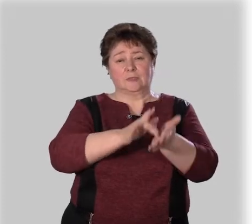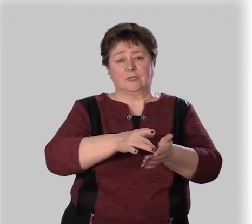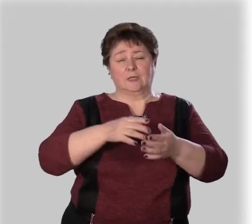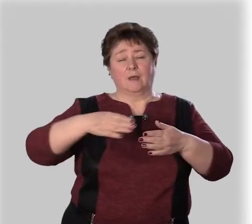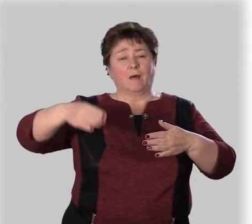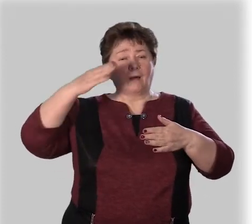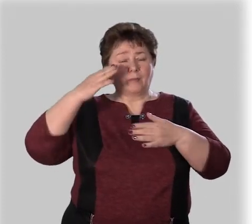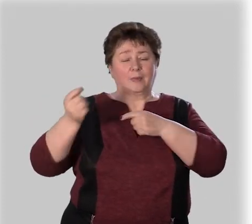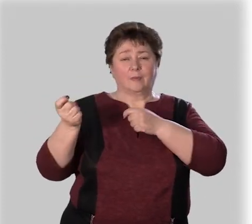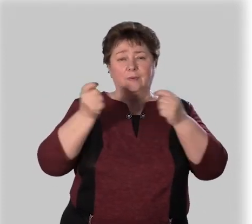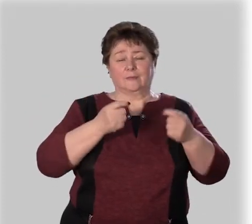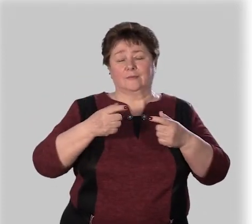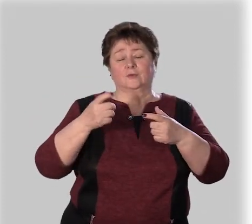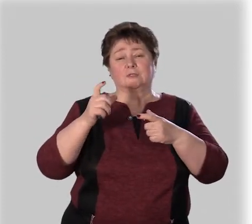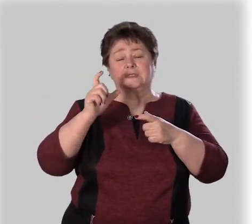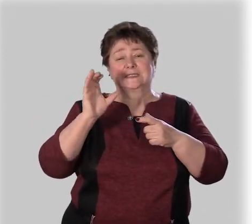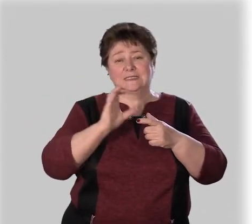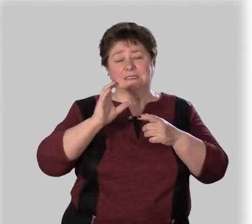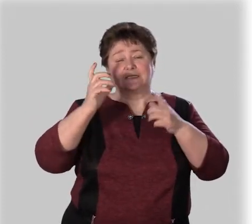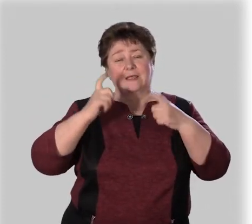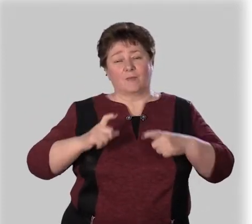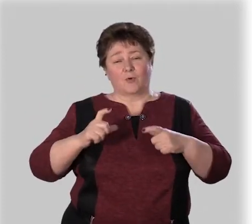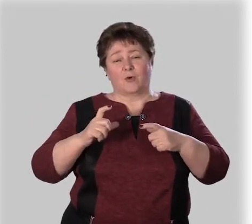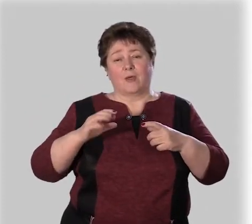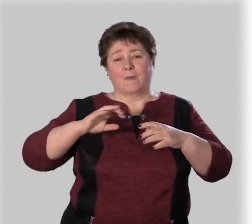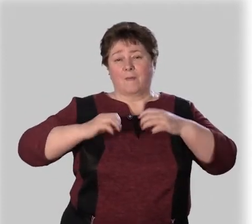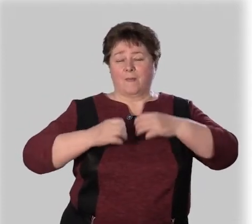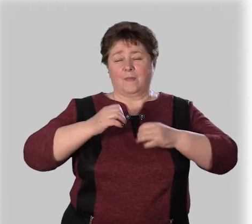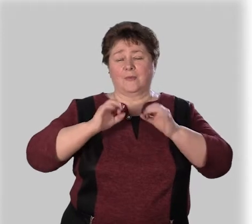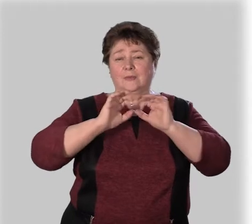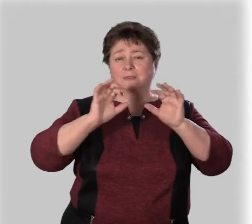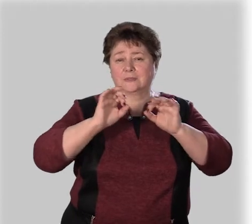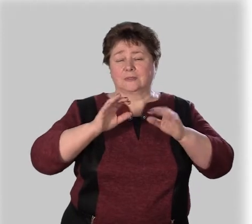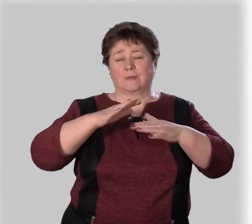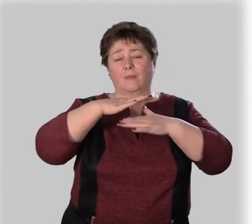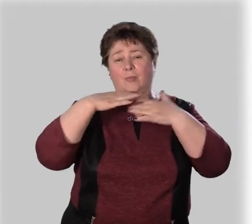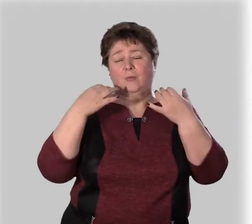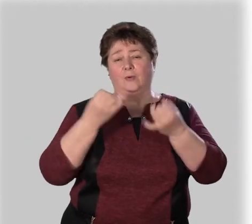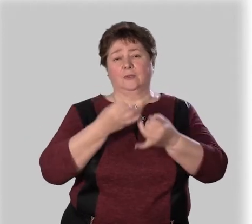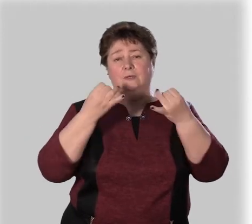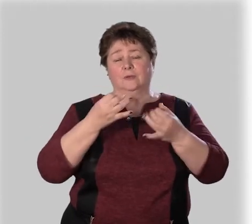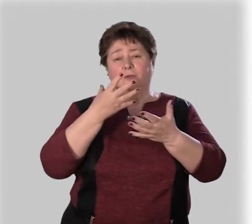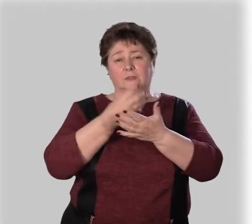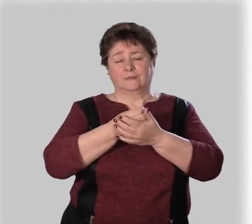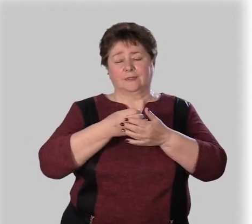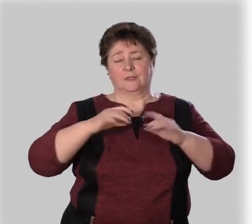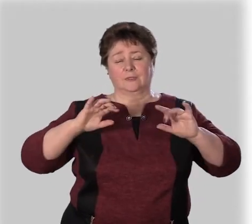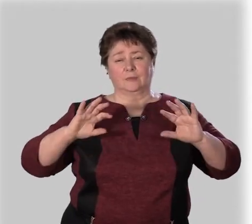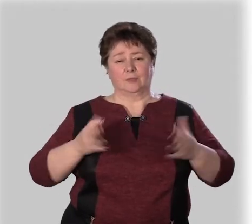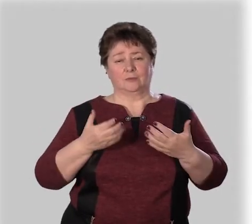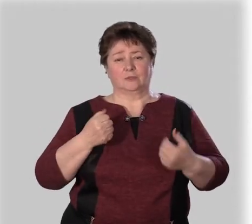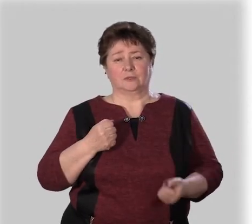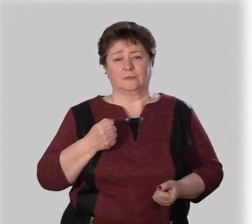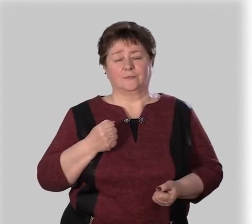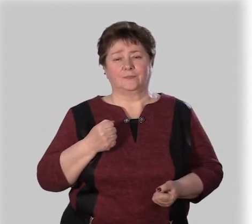экспедиции, капитан привёз с собой у медведя. Капитан рассказал нам много интересного о